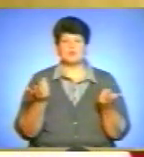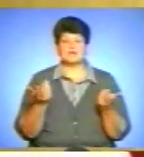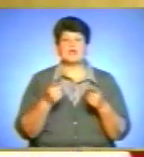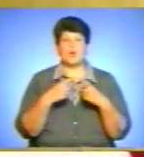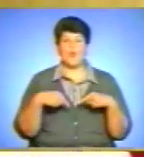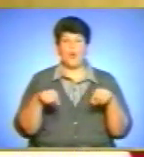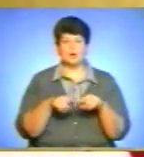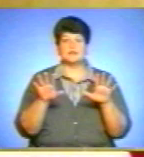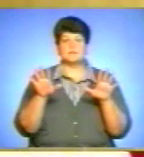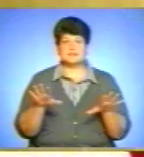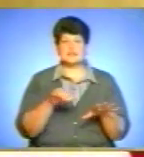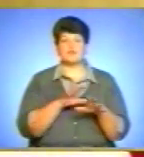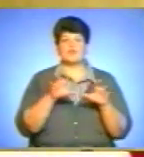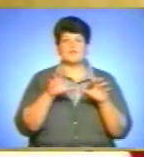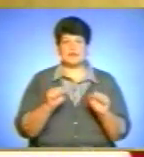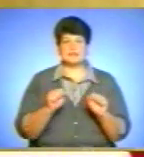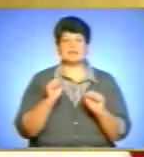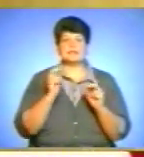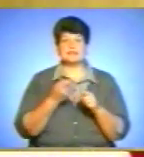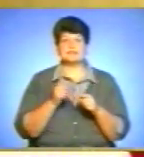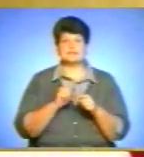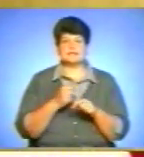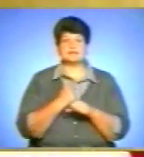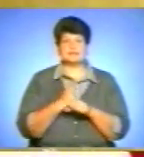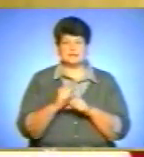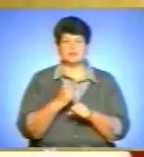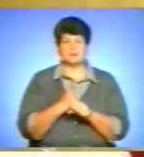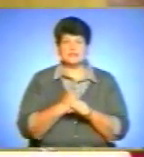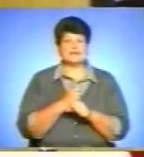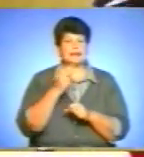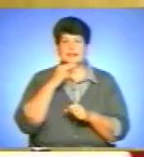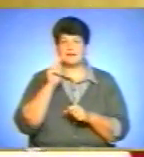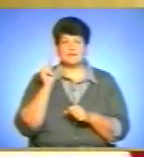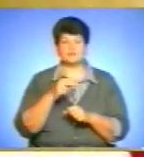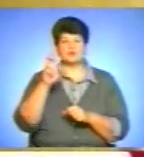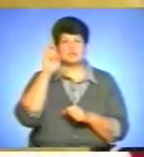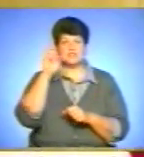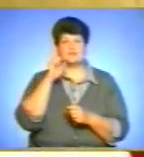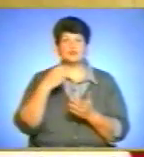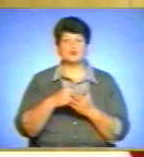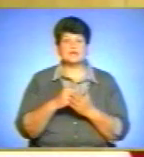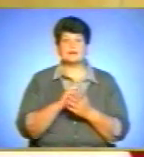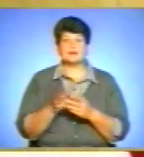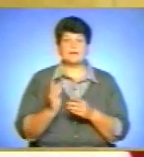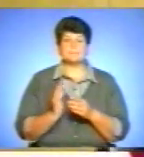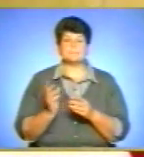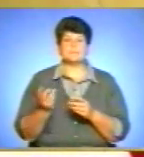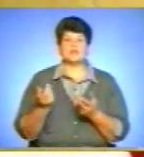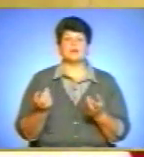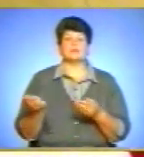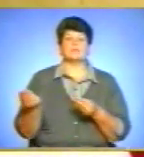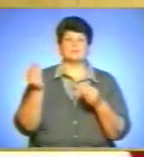органи місцевої влади, які змушені це робити, в тому не винні. Тому що з державного бюджету не прийшла та дотація